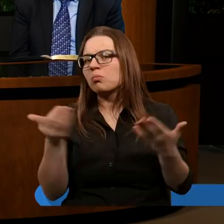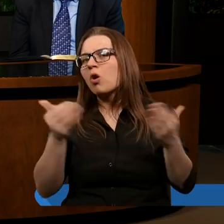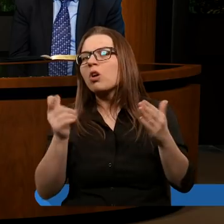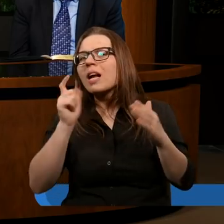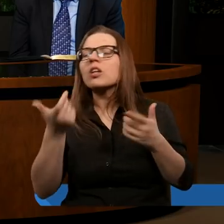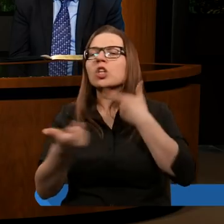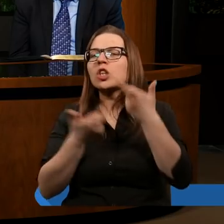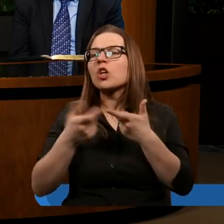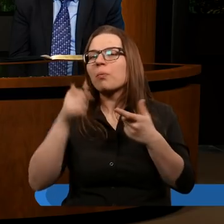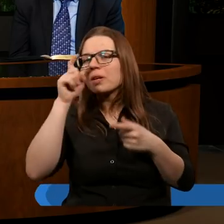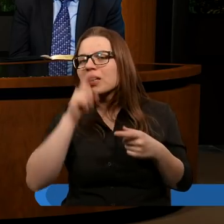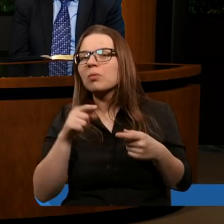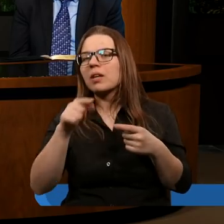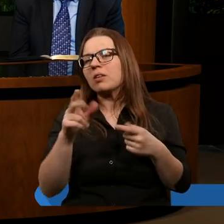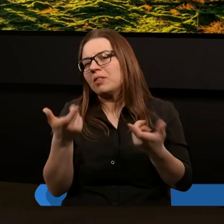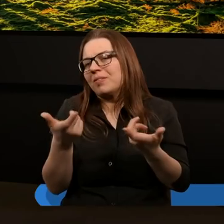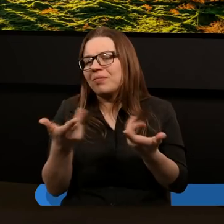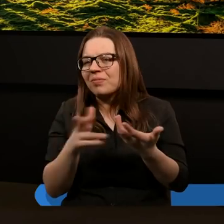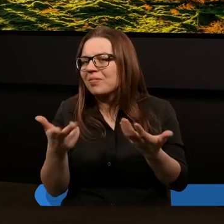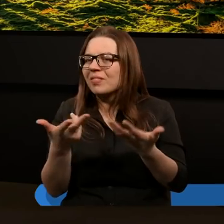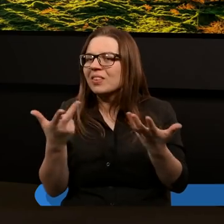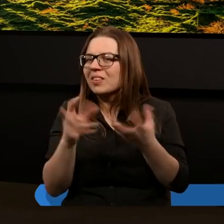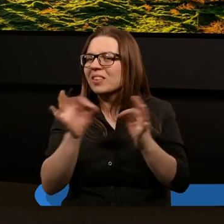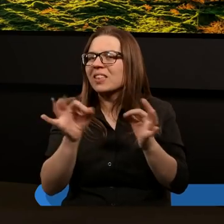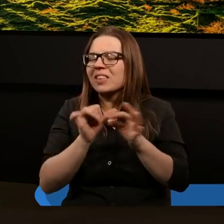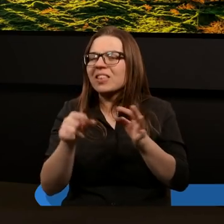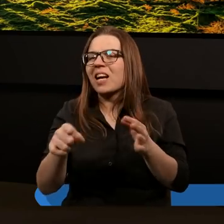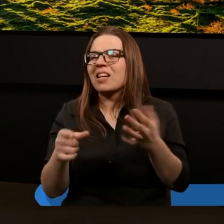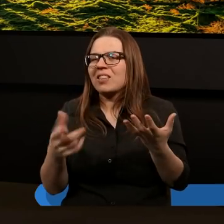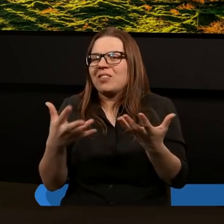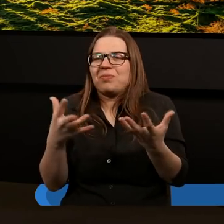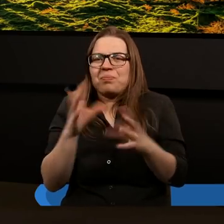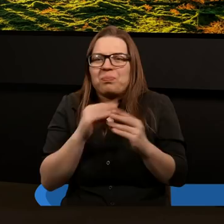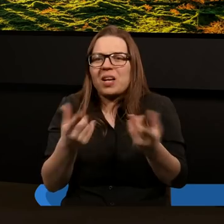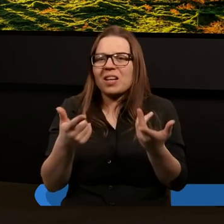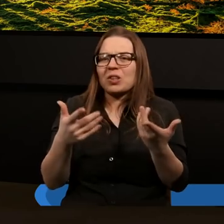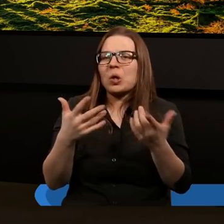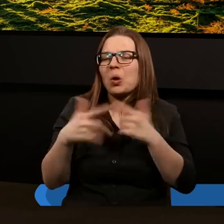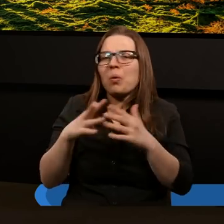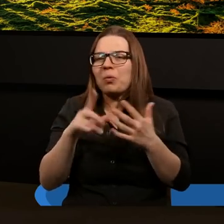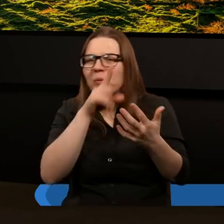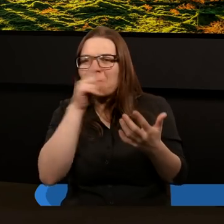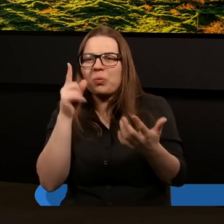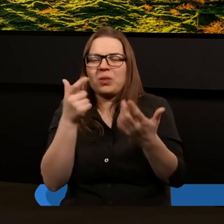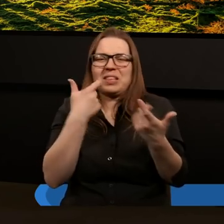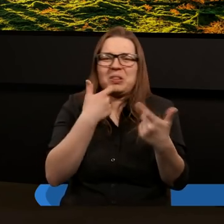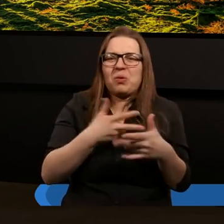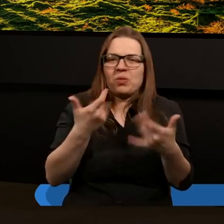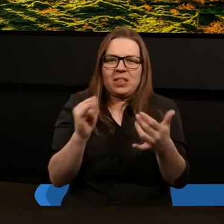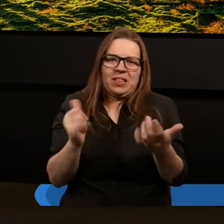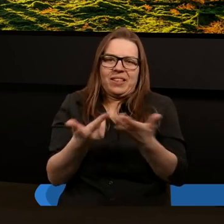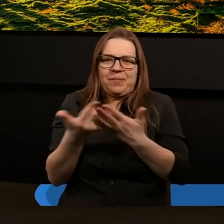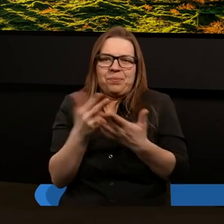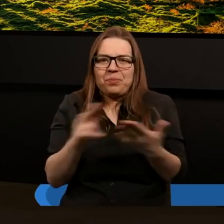palić. Tym drewnem, prawda? No w ogóle czczenie, rozczłonkowują ludzi, kości jakieś,